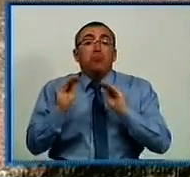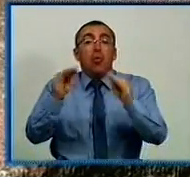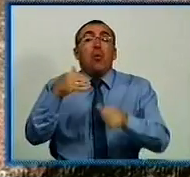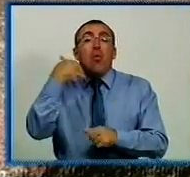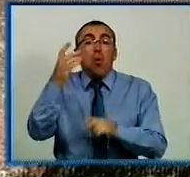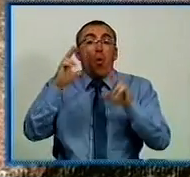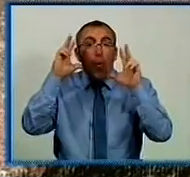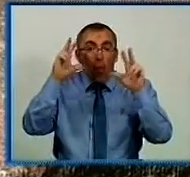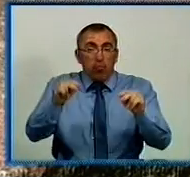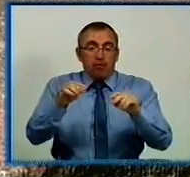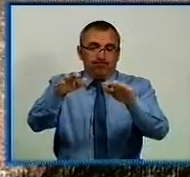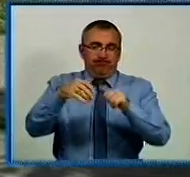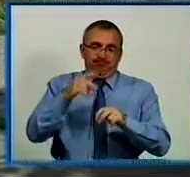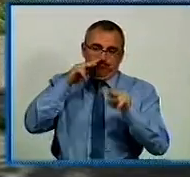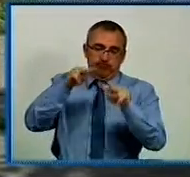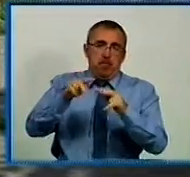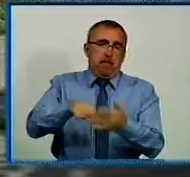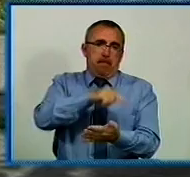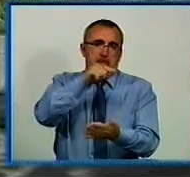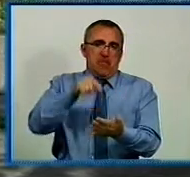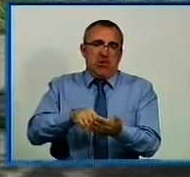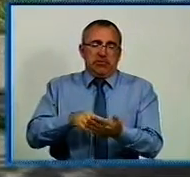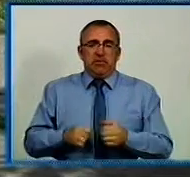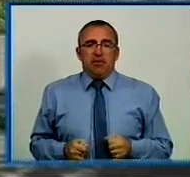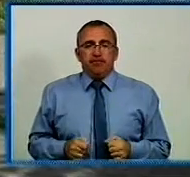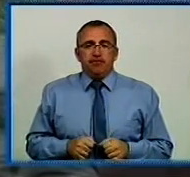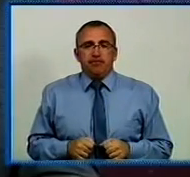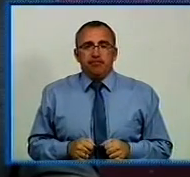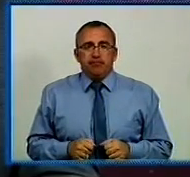обіцяють взяти на баланс міста. Інна Промак, Ілля Зіленкин, День за Днем.